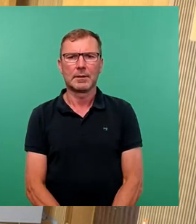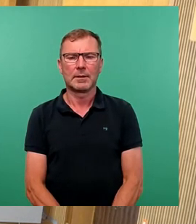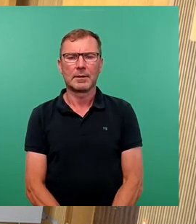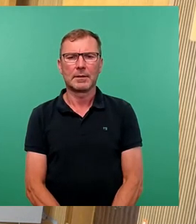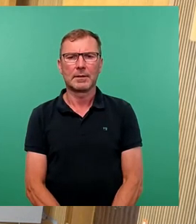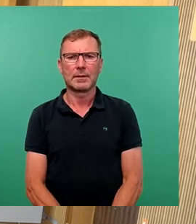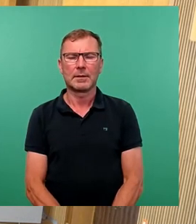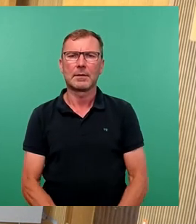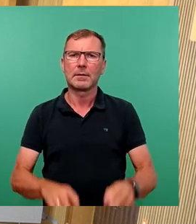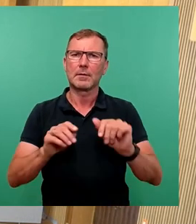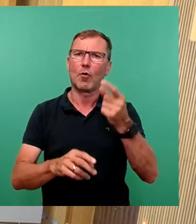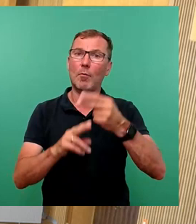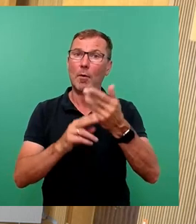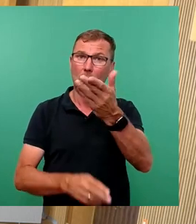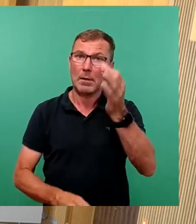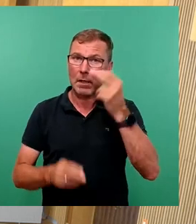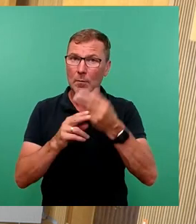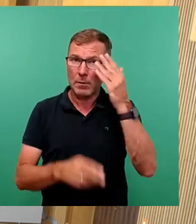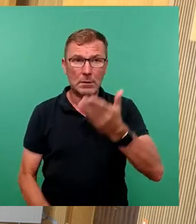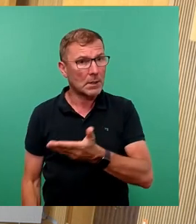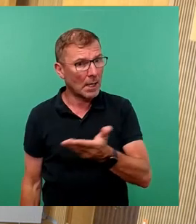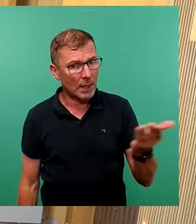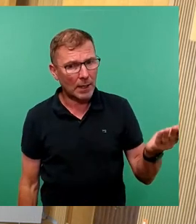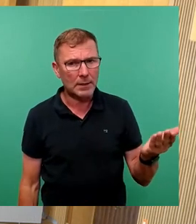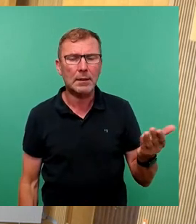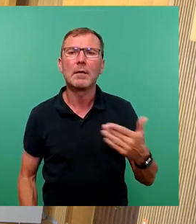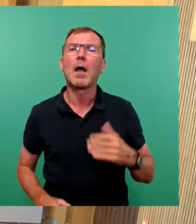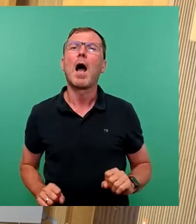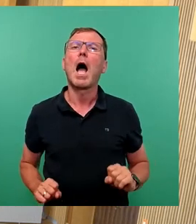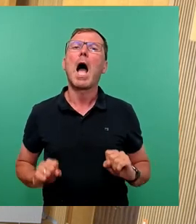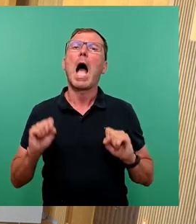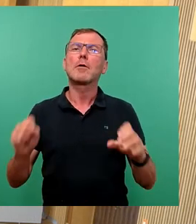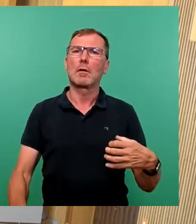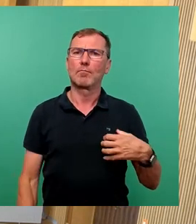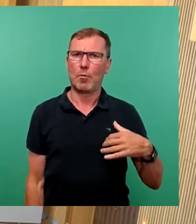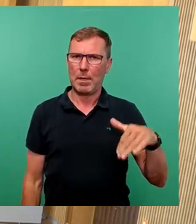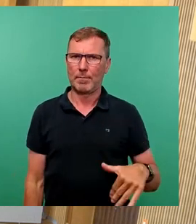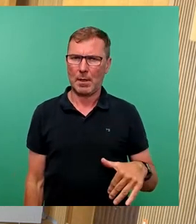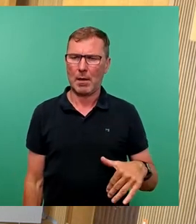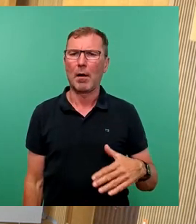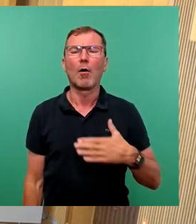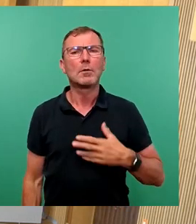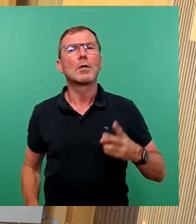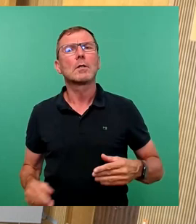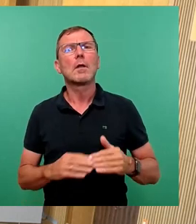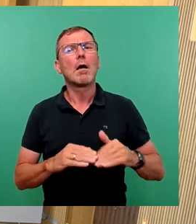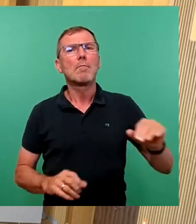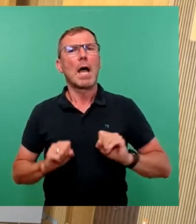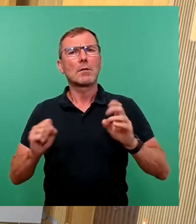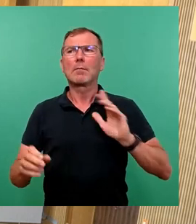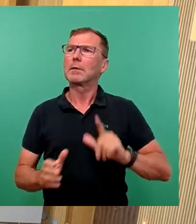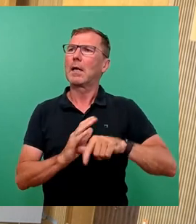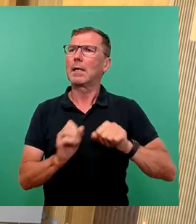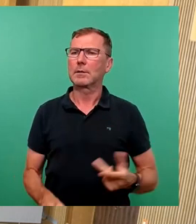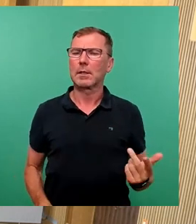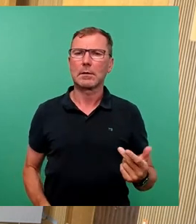Sehr geehrter Herr Oberbürgermeister, meine Damen und Herren, wir haben ein Ausgabenproblem. Unsere Stadt gibt mehr aus, als wir uns leisten können. Und Herr Hans,